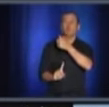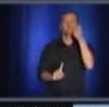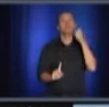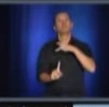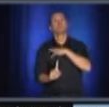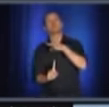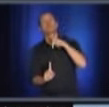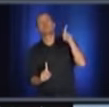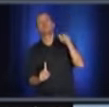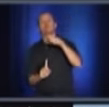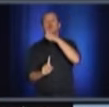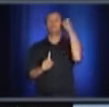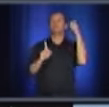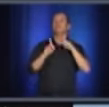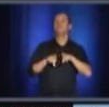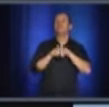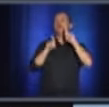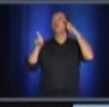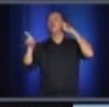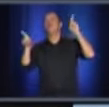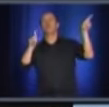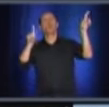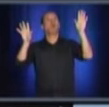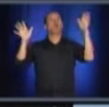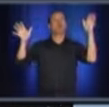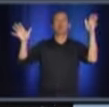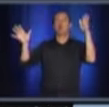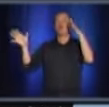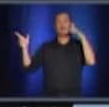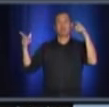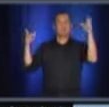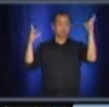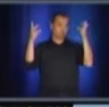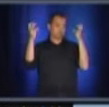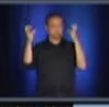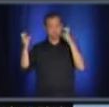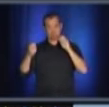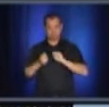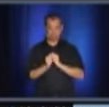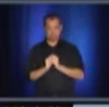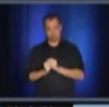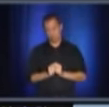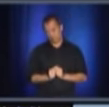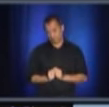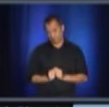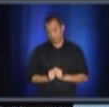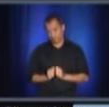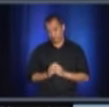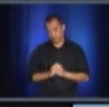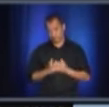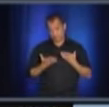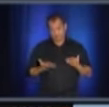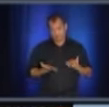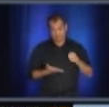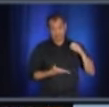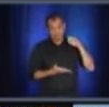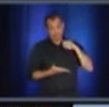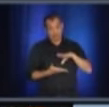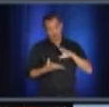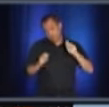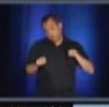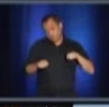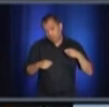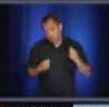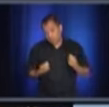du monde. Alors, ce que je comprends aujourd'hui, puis je peux vous mettre à jour, c'est que ce plan-là, tout à fait normal, et c'est ce qui était